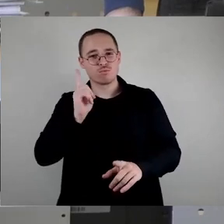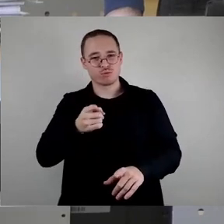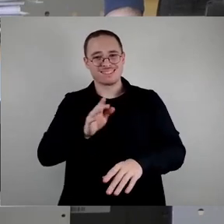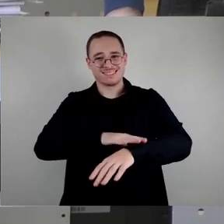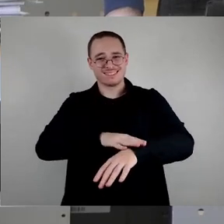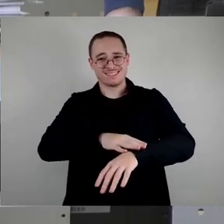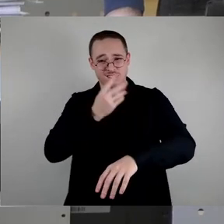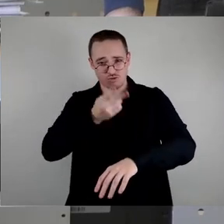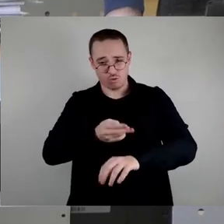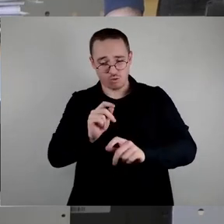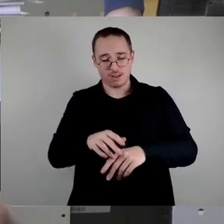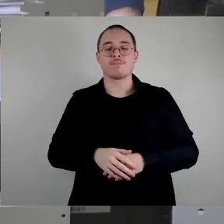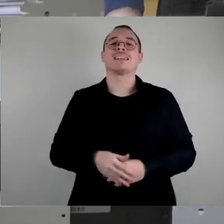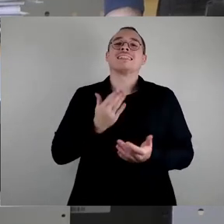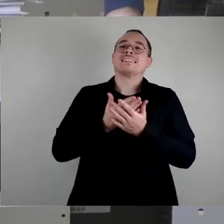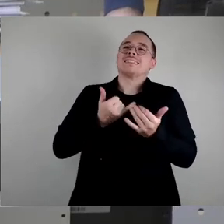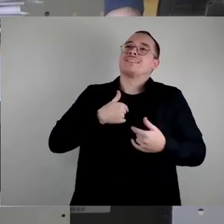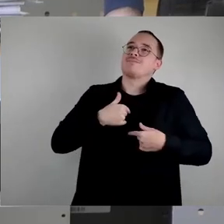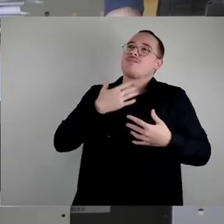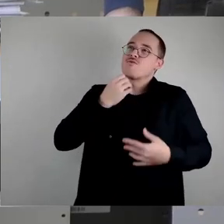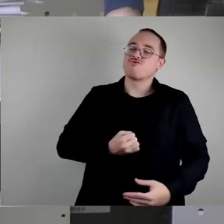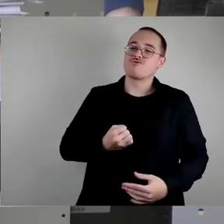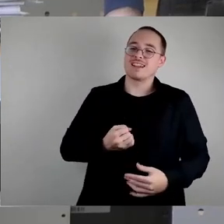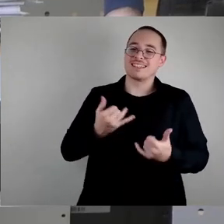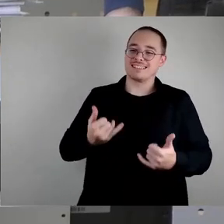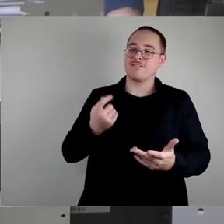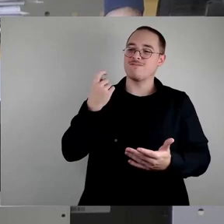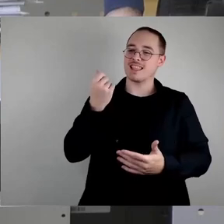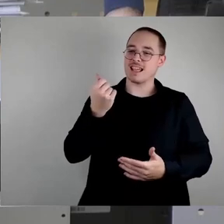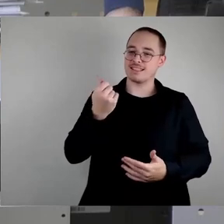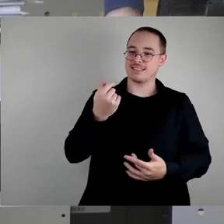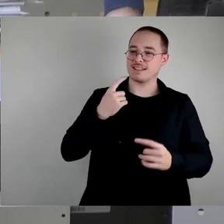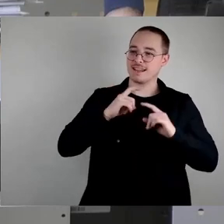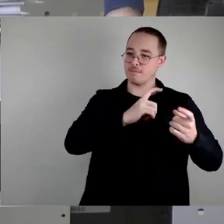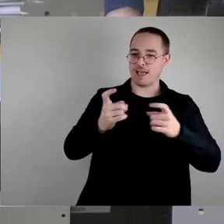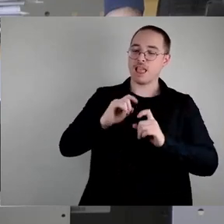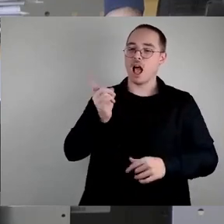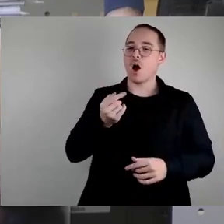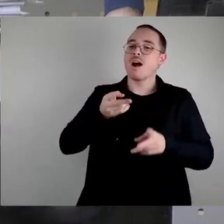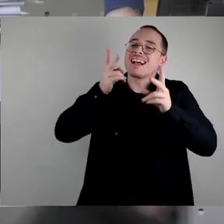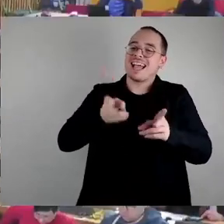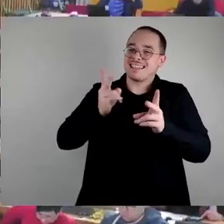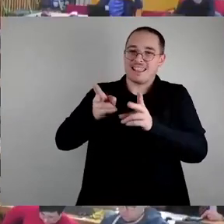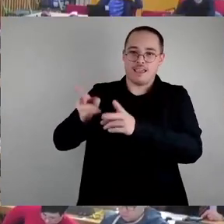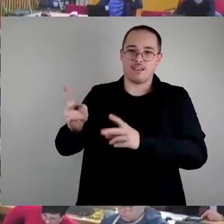nicht nur eine Finanzdebatte führen, sondern auch mal wieder eine Debatte über die notwendige Erweiterung der Rechte der Stadtbezirksbeiräte. Vielen Dank.